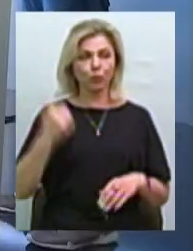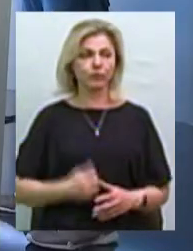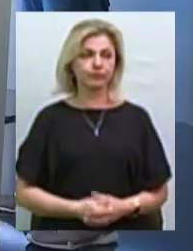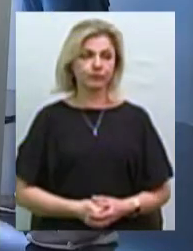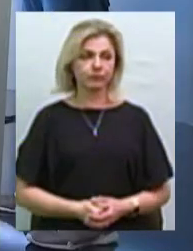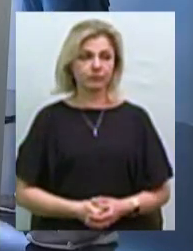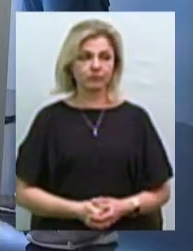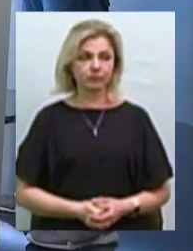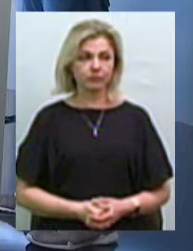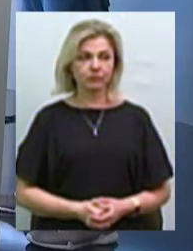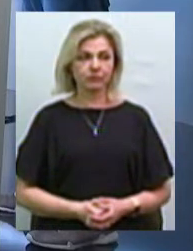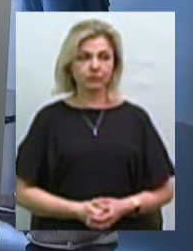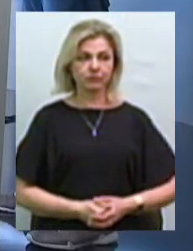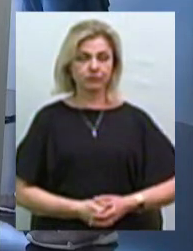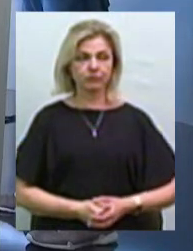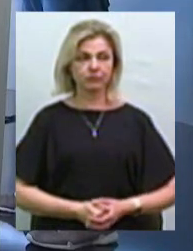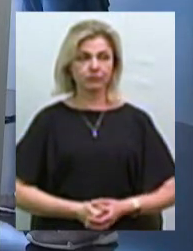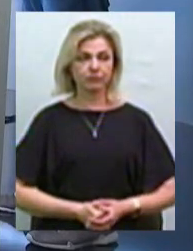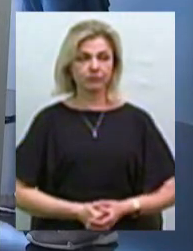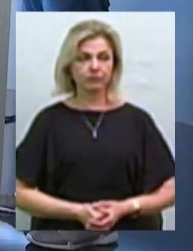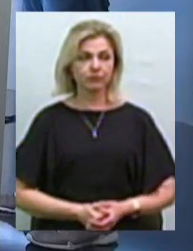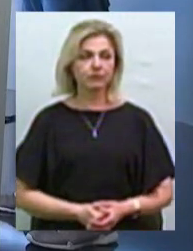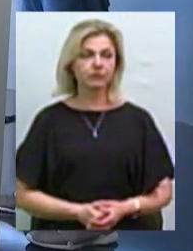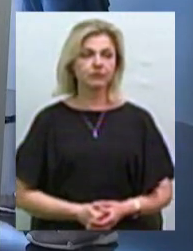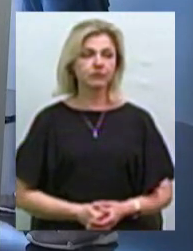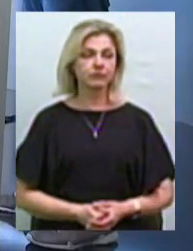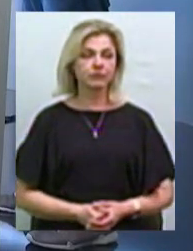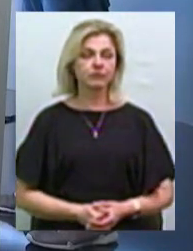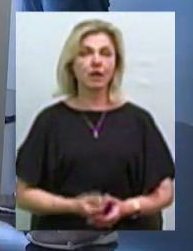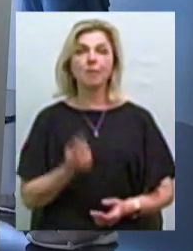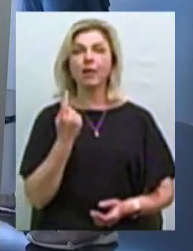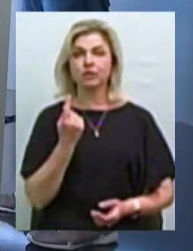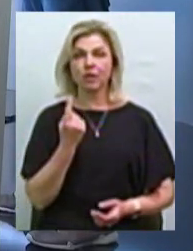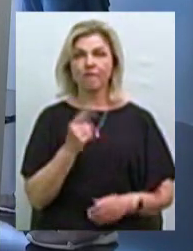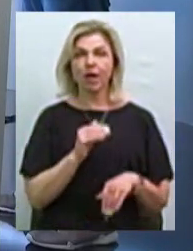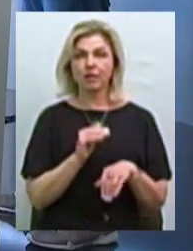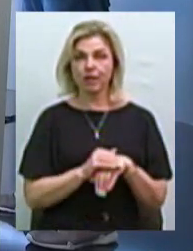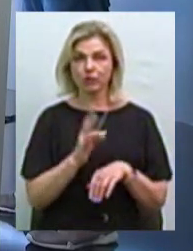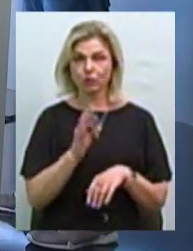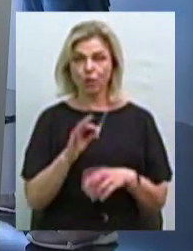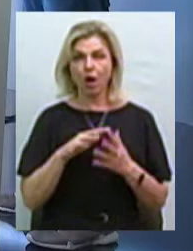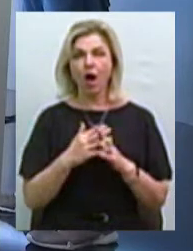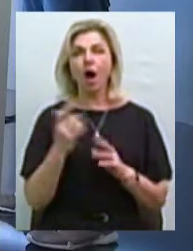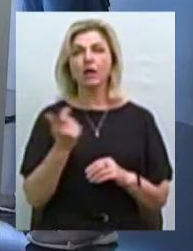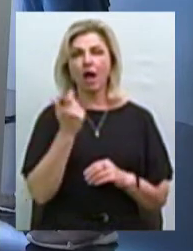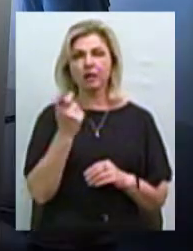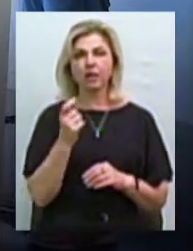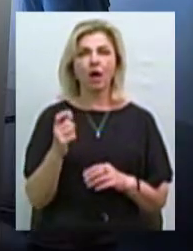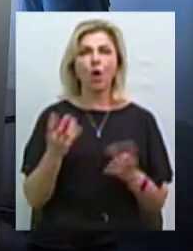По-перше, фактично, аграрні хоудинги,